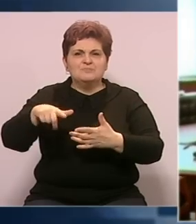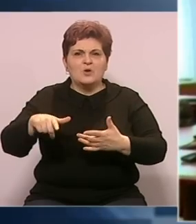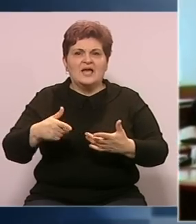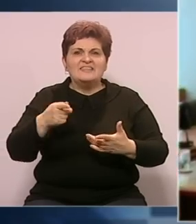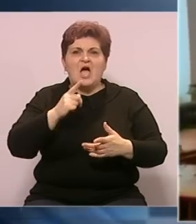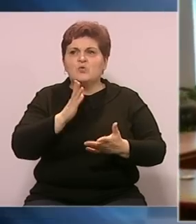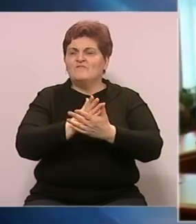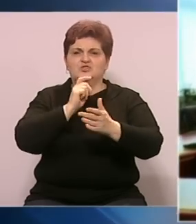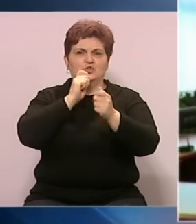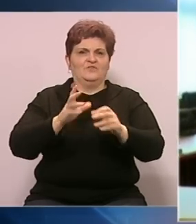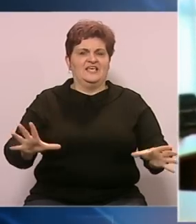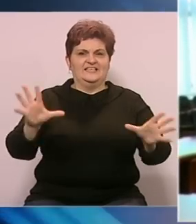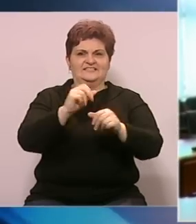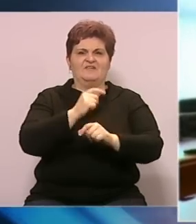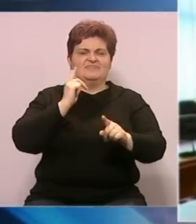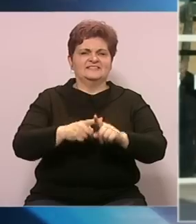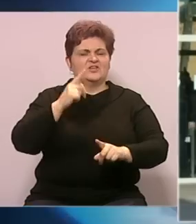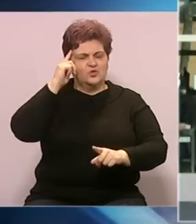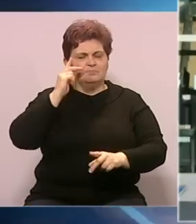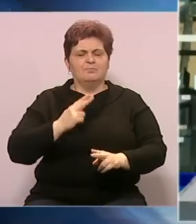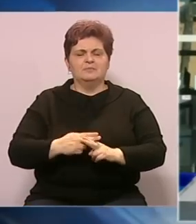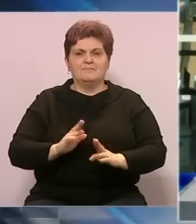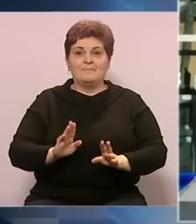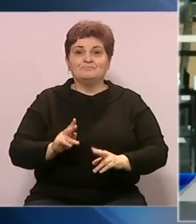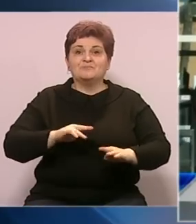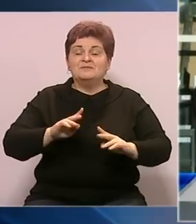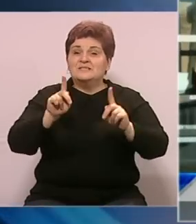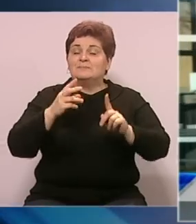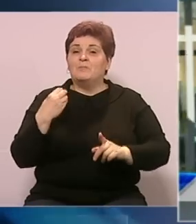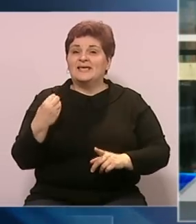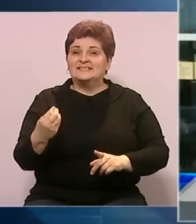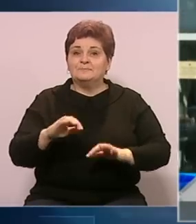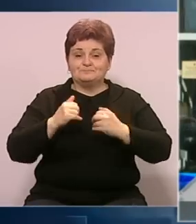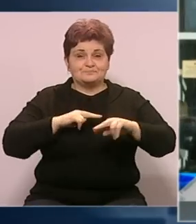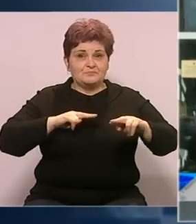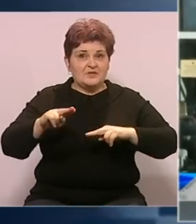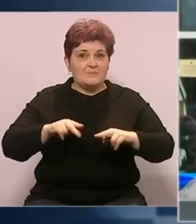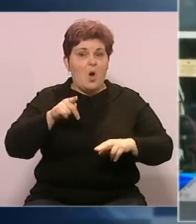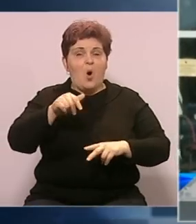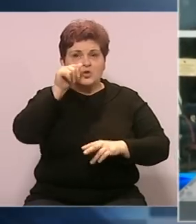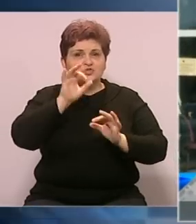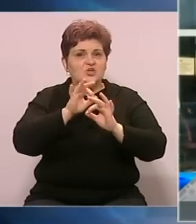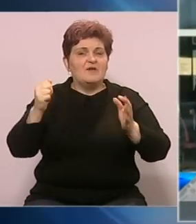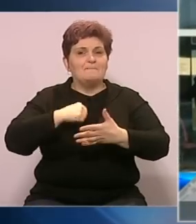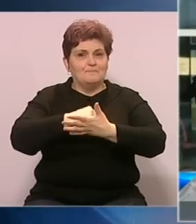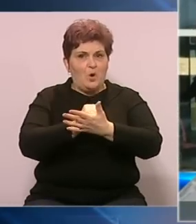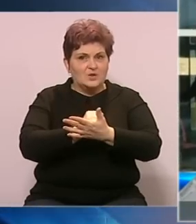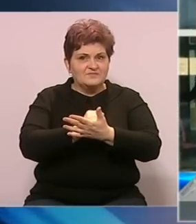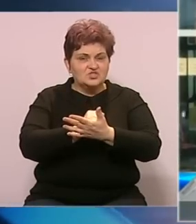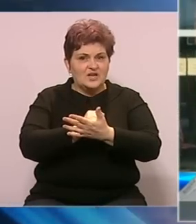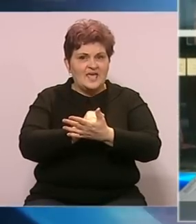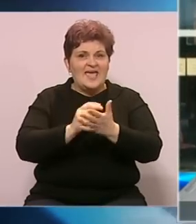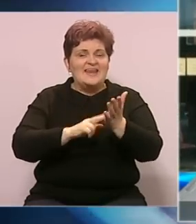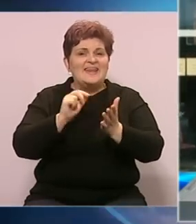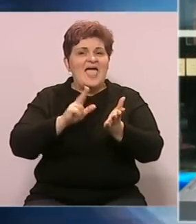malta nedogovoreno završeno da stačno zna. Što se tiče ministara iz Republike Srpske u vijeću ministara ono što je izvanlično potvrđeno za BHT1